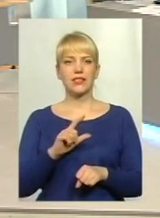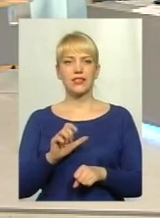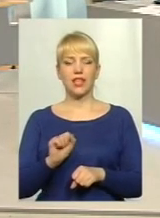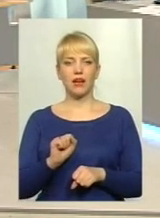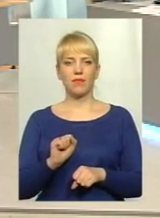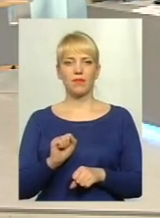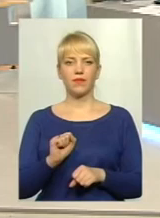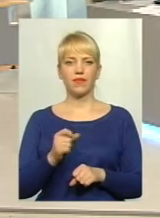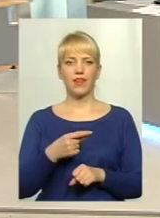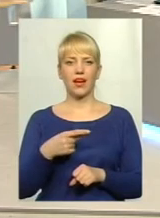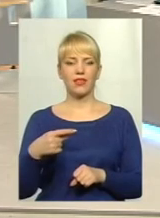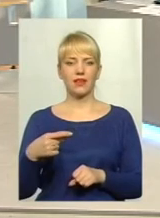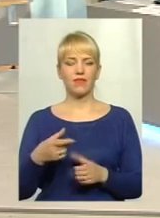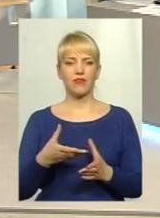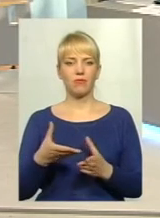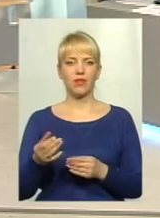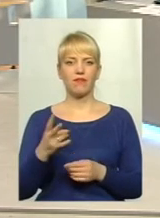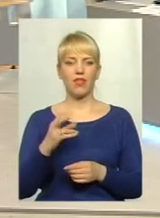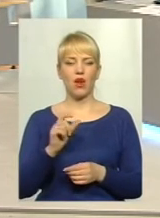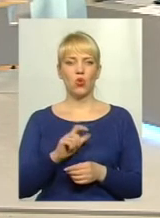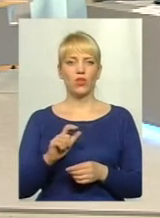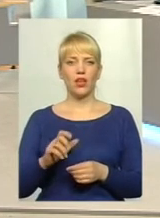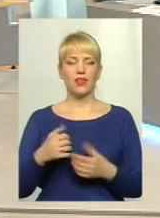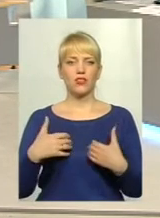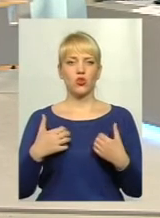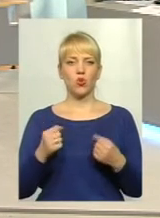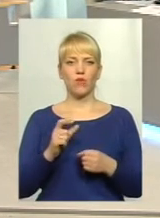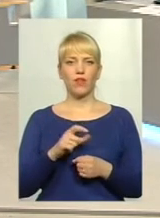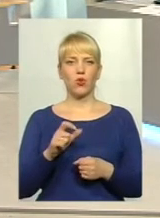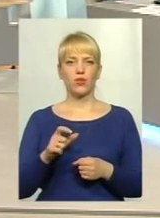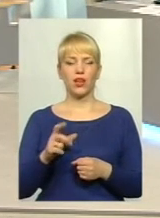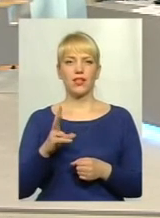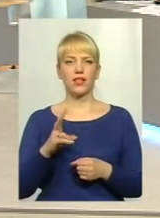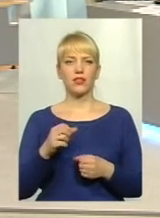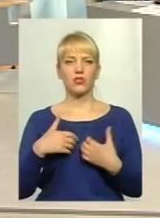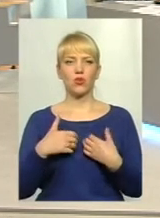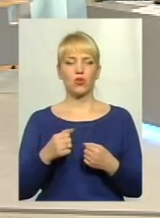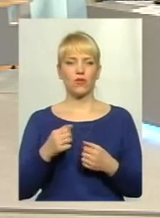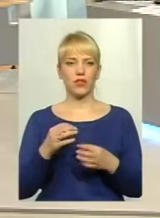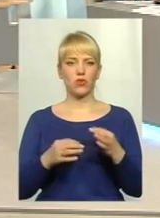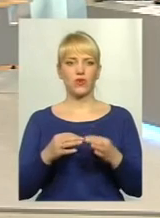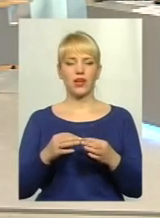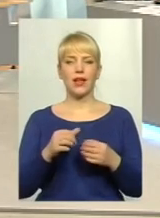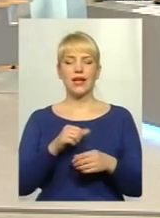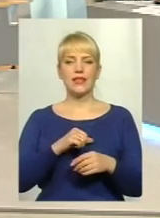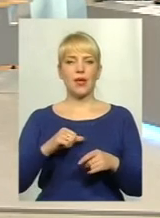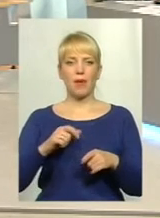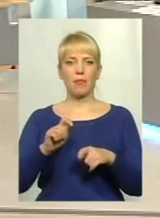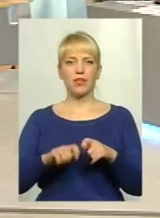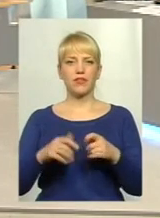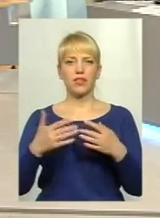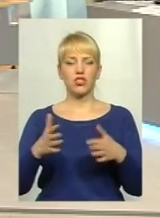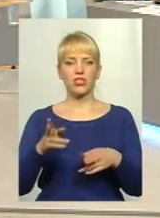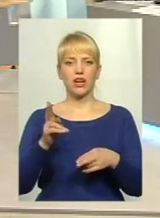за негативний вплив на людей, на здоров'я людей, на здоров'я... Перевірка сама вже закінчилася на сьогоднішній день,